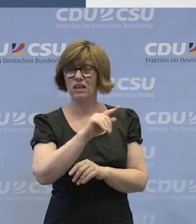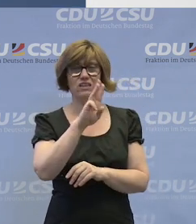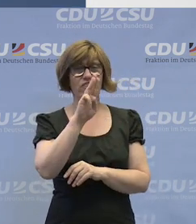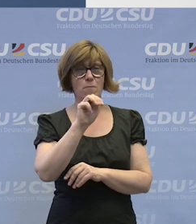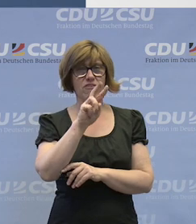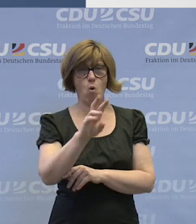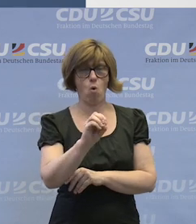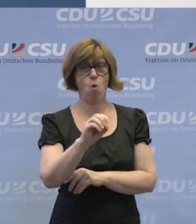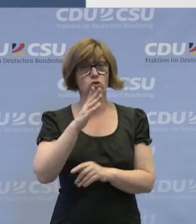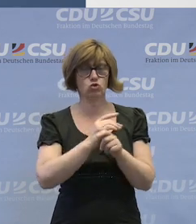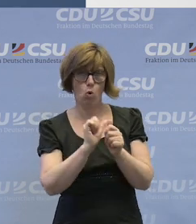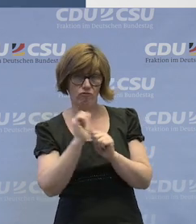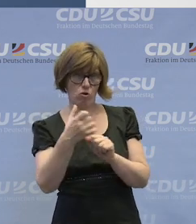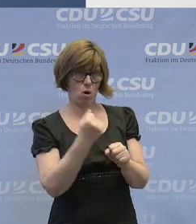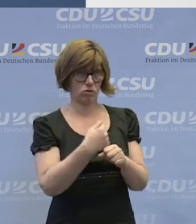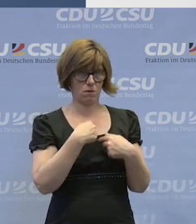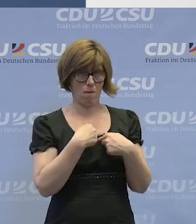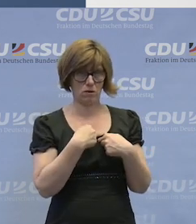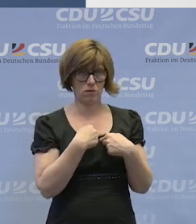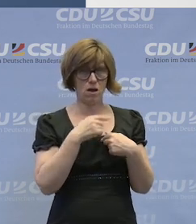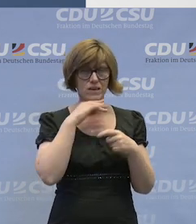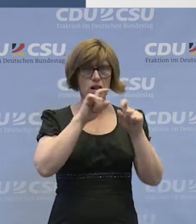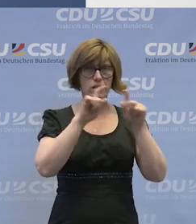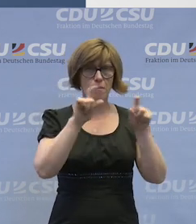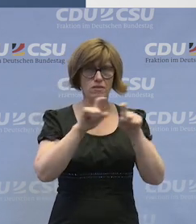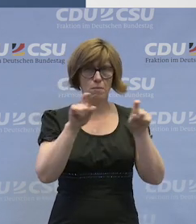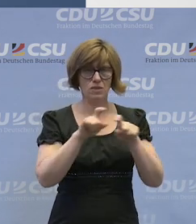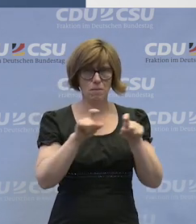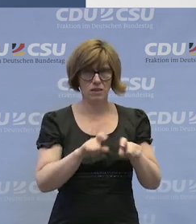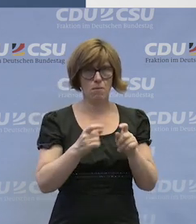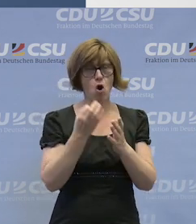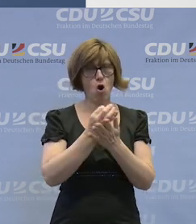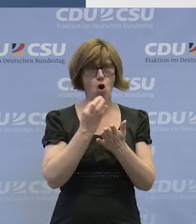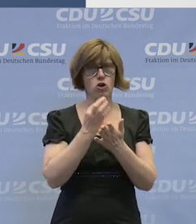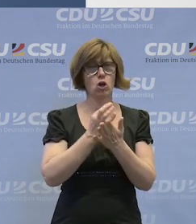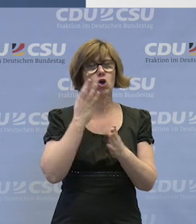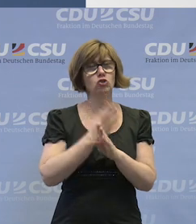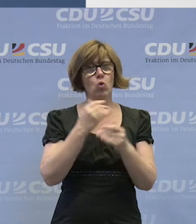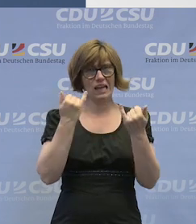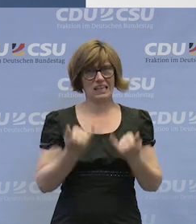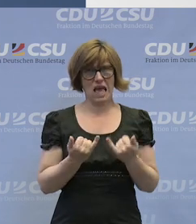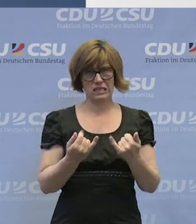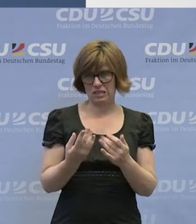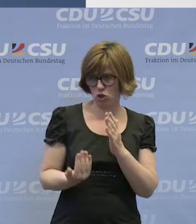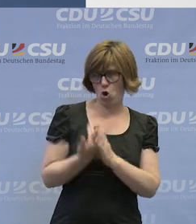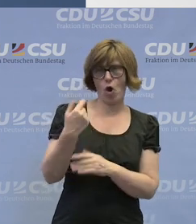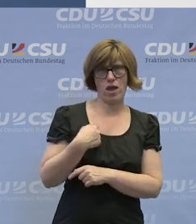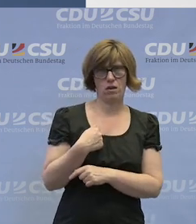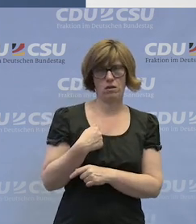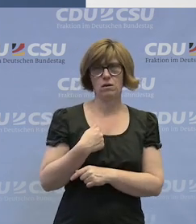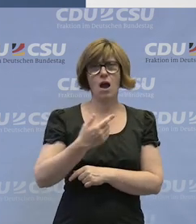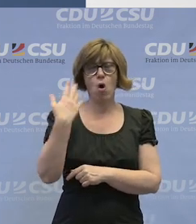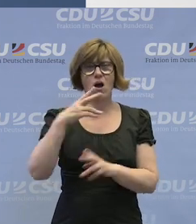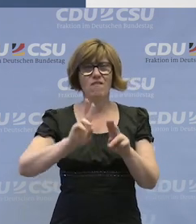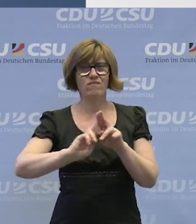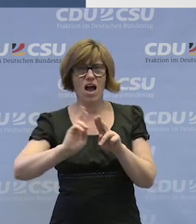die haben wir schon im Voraus gemacht. Viele Sachen vor Ort, wo wir jetzt erst gekommen sind. Also Ideen auch viel,